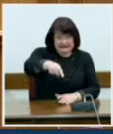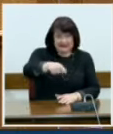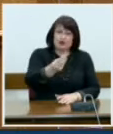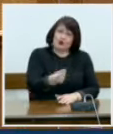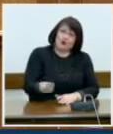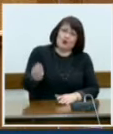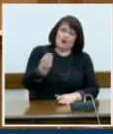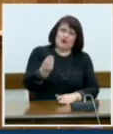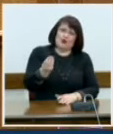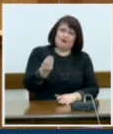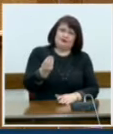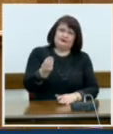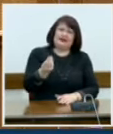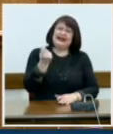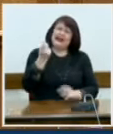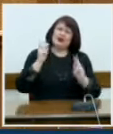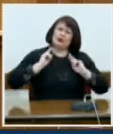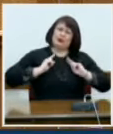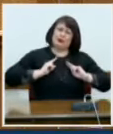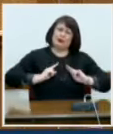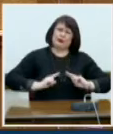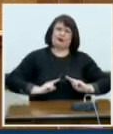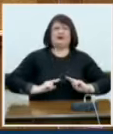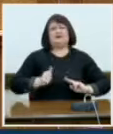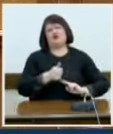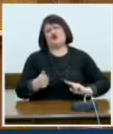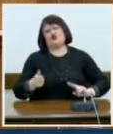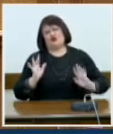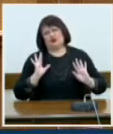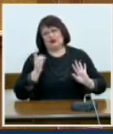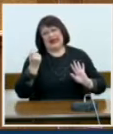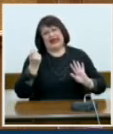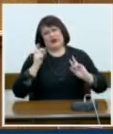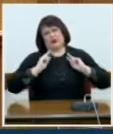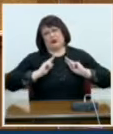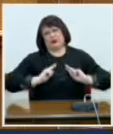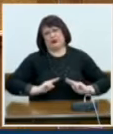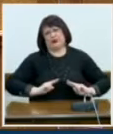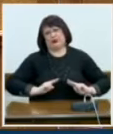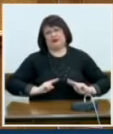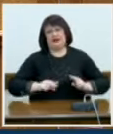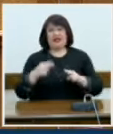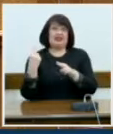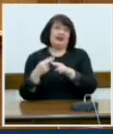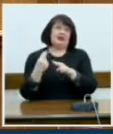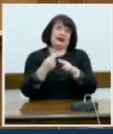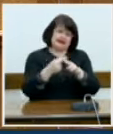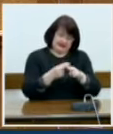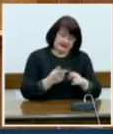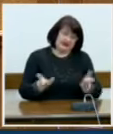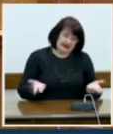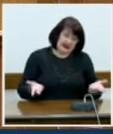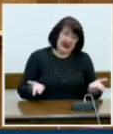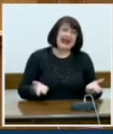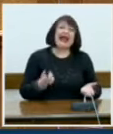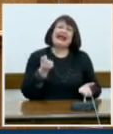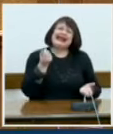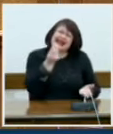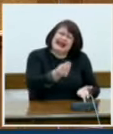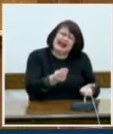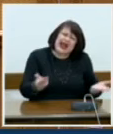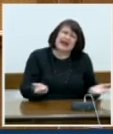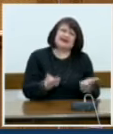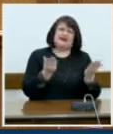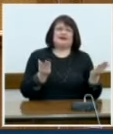Είναι μια ανακούφιση, δεν είναι κάτι παραπάνω. Δεν είναι βέβαια αυτό που τους αξίζει. Είναι όμως κάτι το